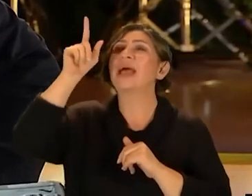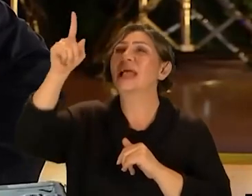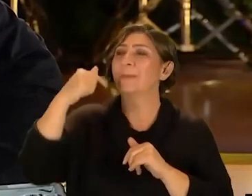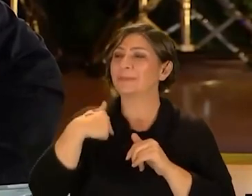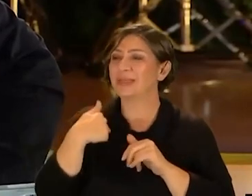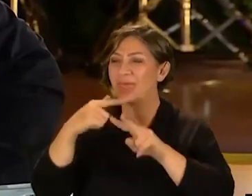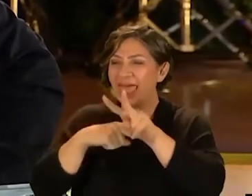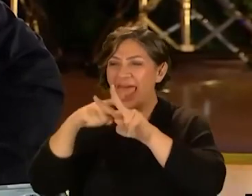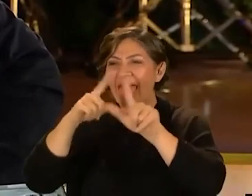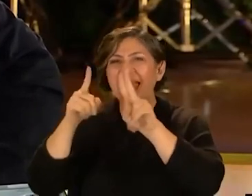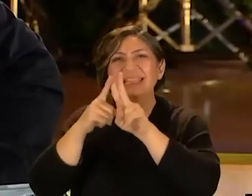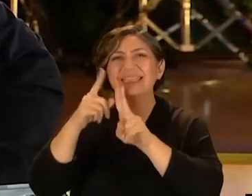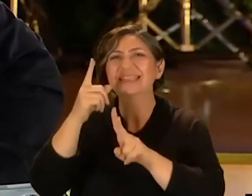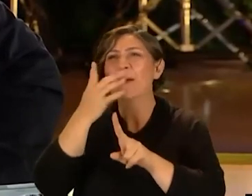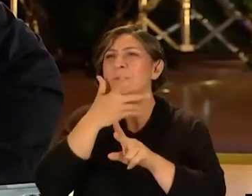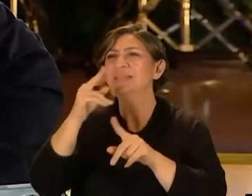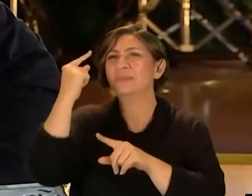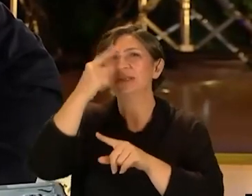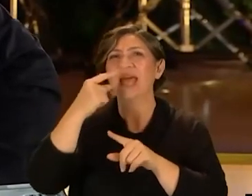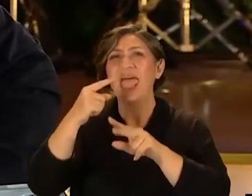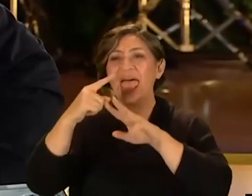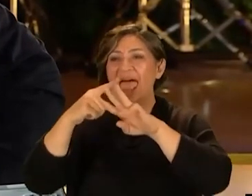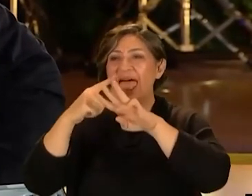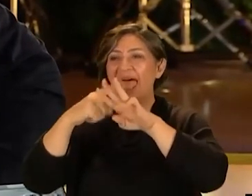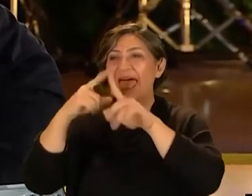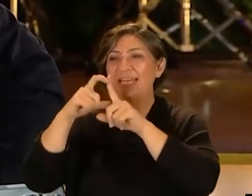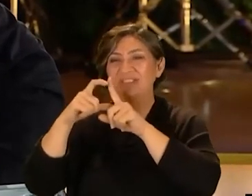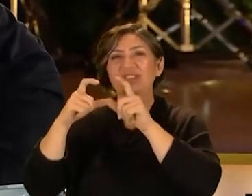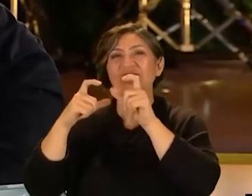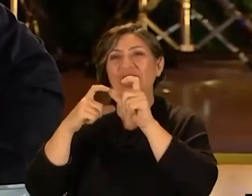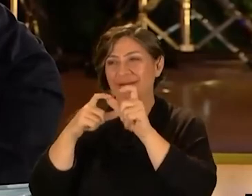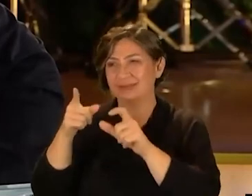Amerikalılar da bizim yalına benzeyen bir tip çıktı Etşen